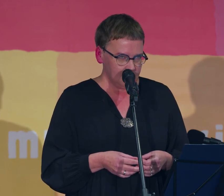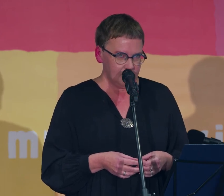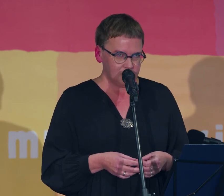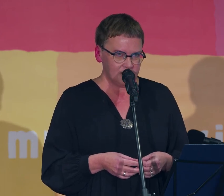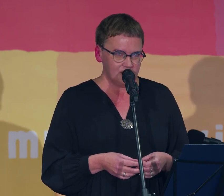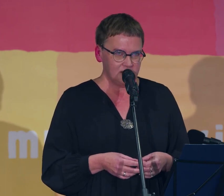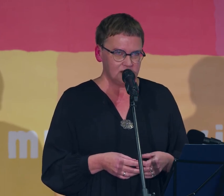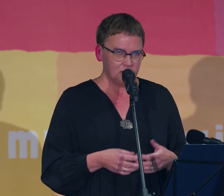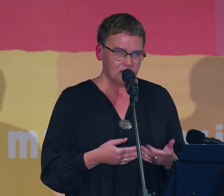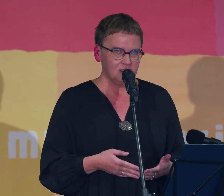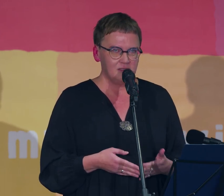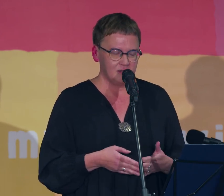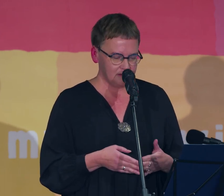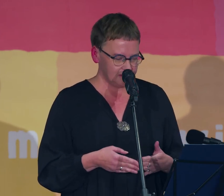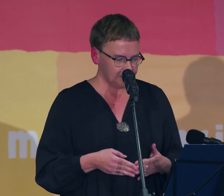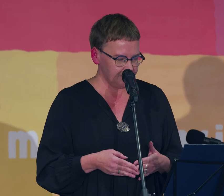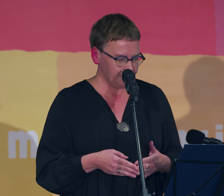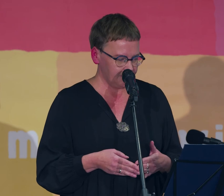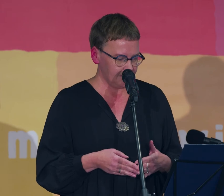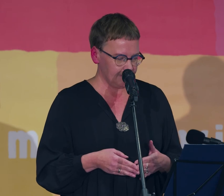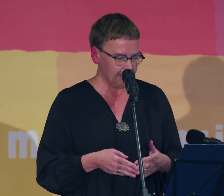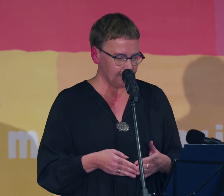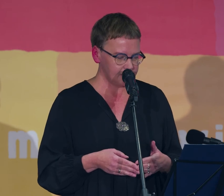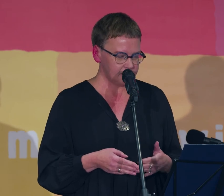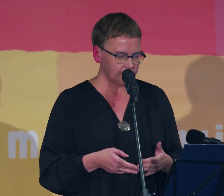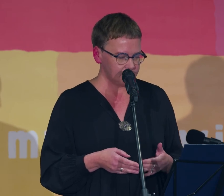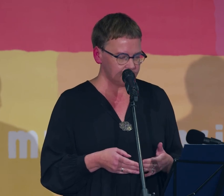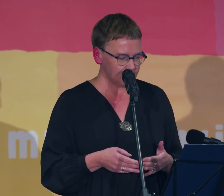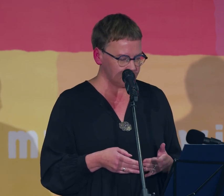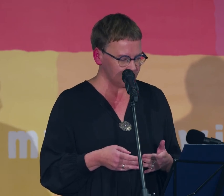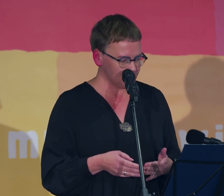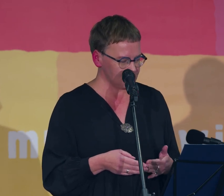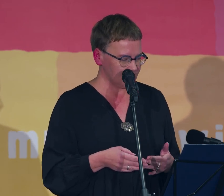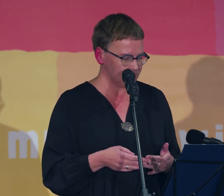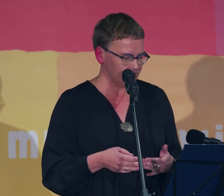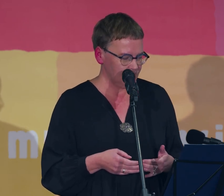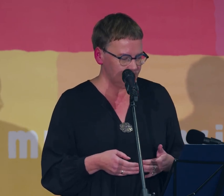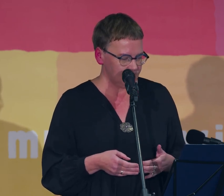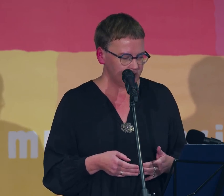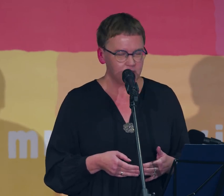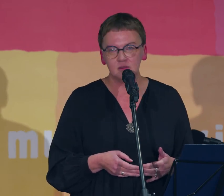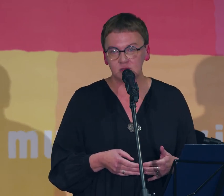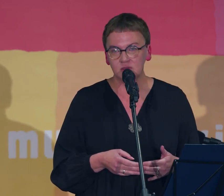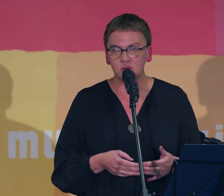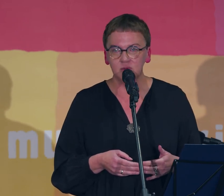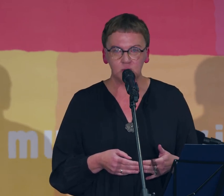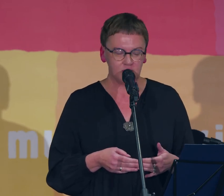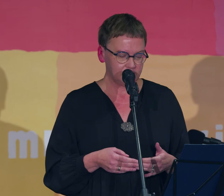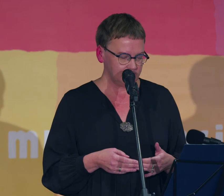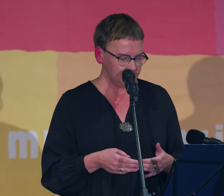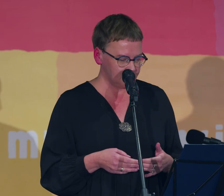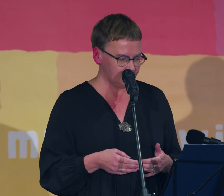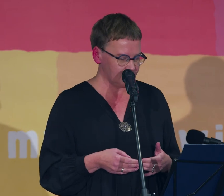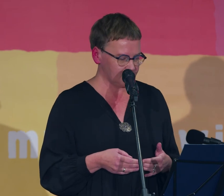na postaci Elizy nie ma ani jednej rysy jest nawet trochę nieludzka jakby to nie